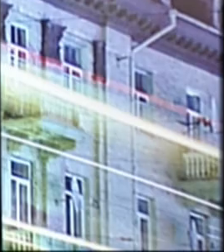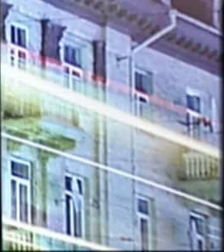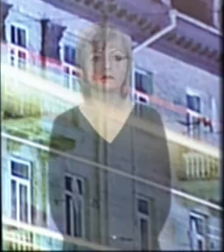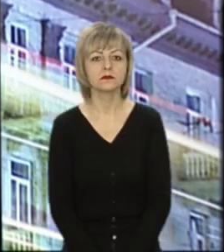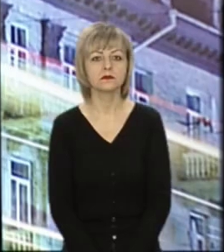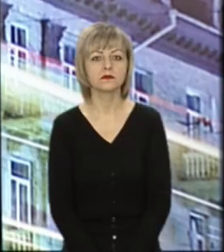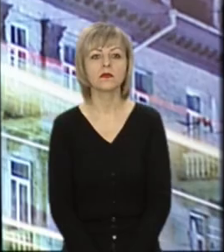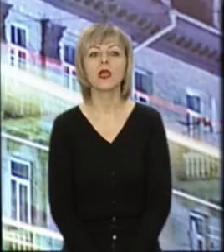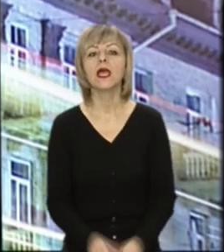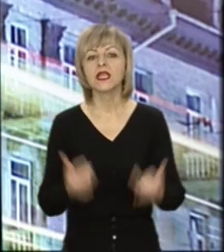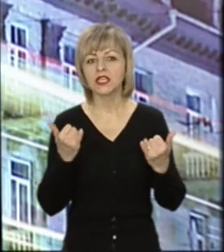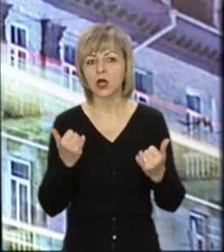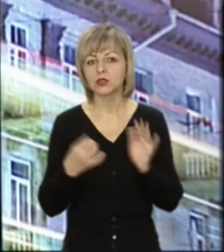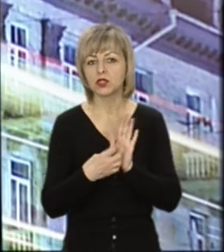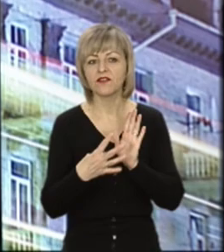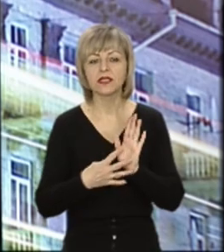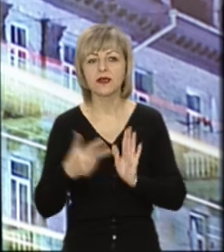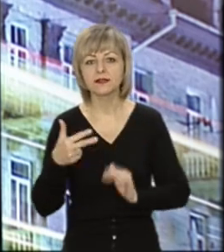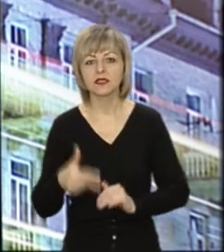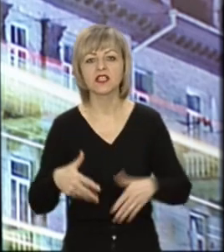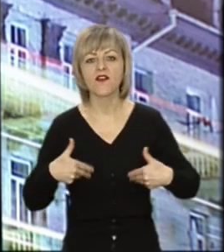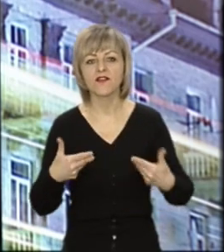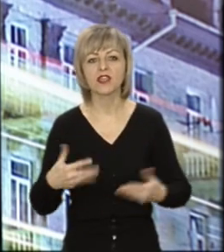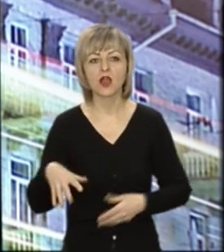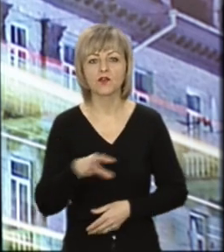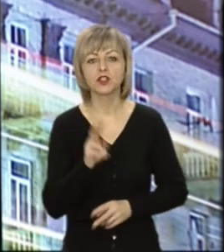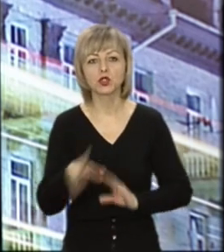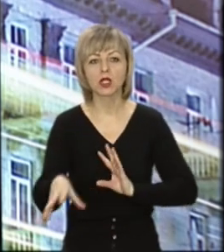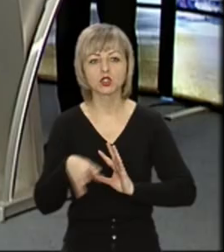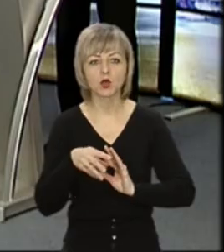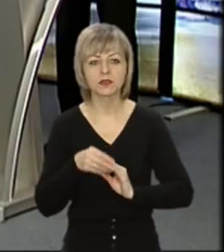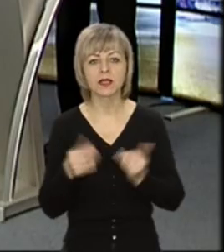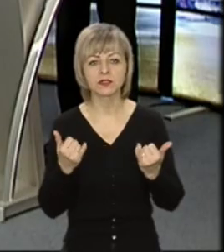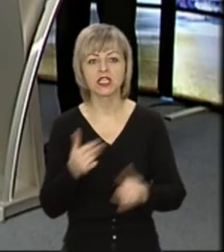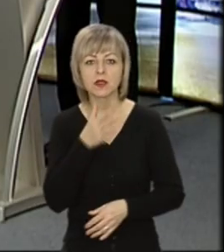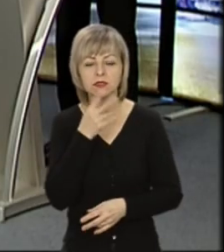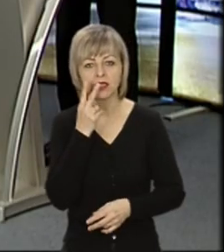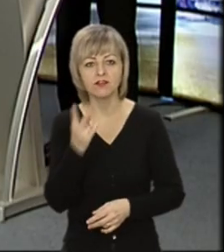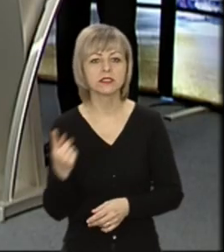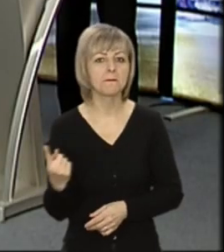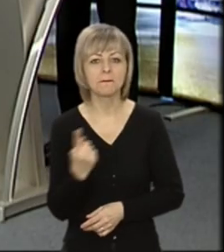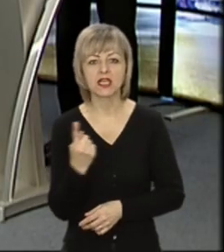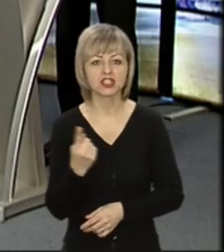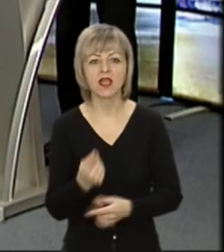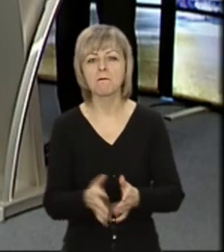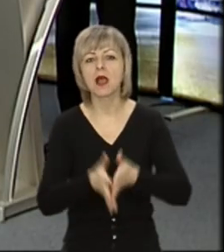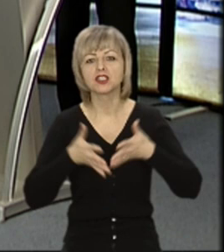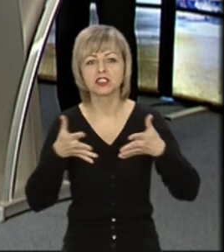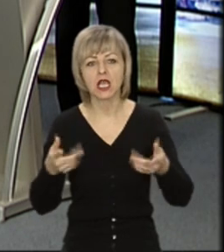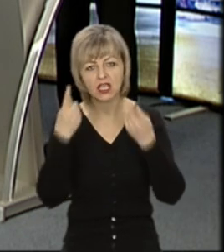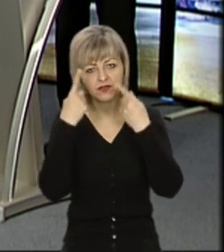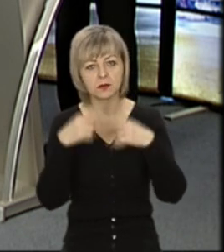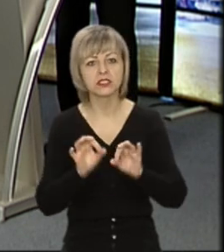На годиннику 19.30 Вітаю всіх, хто разом з нами. Цієї пори ви дивитеся перший масштабний